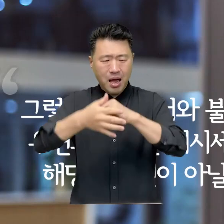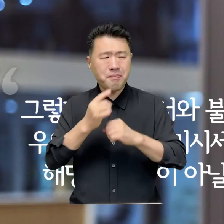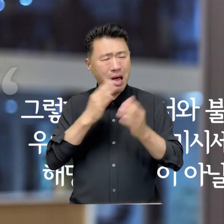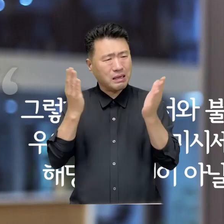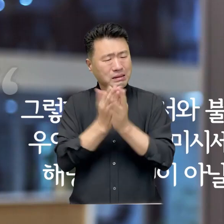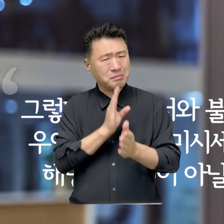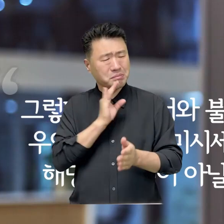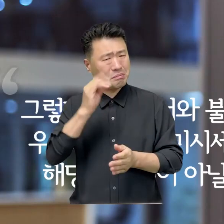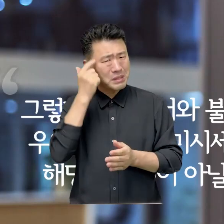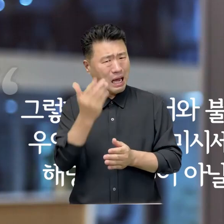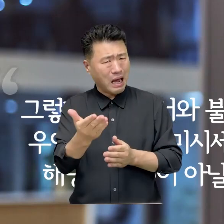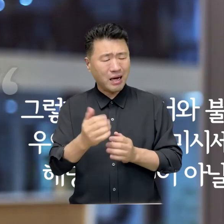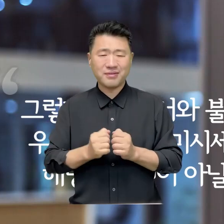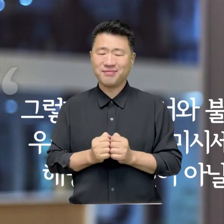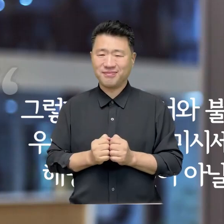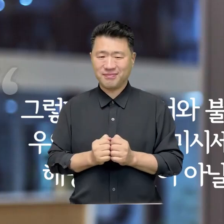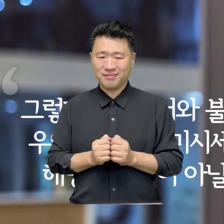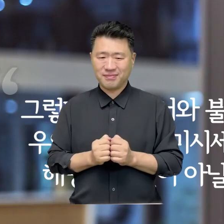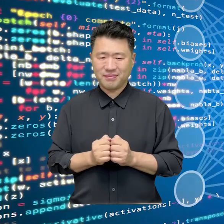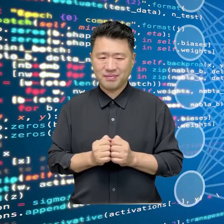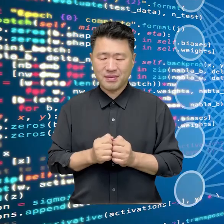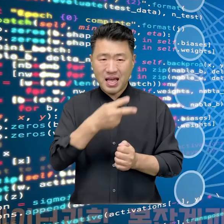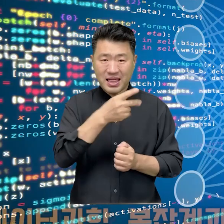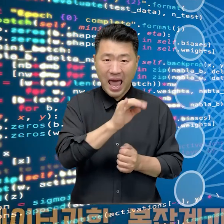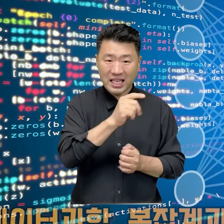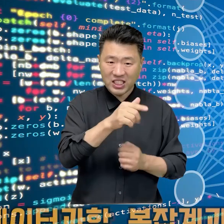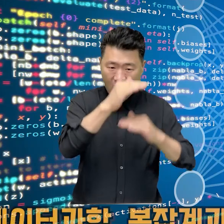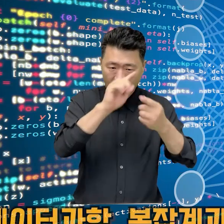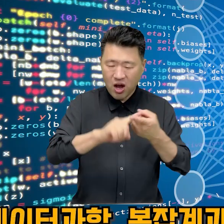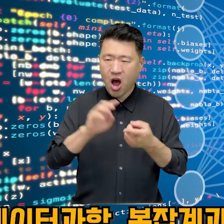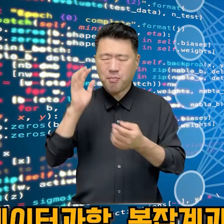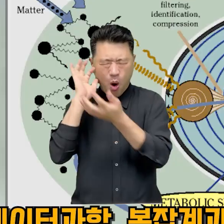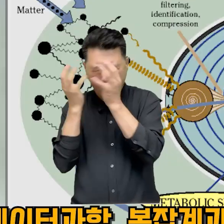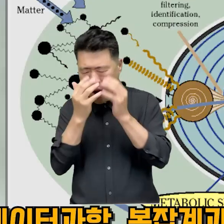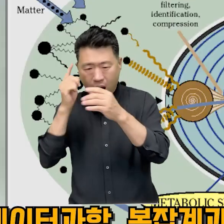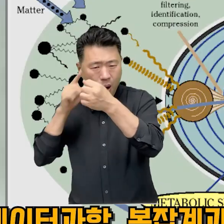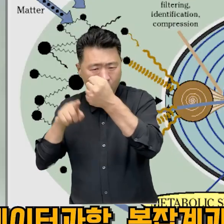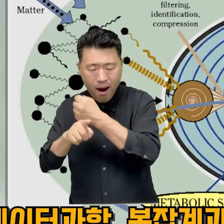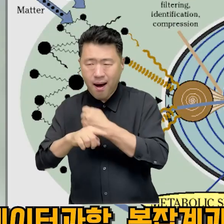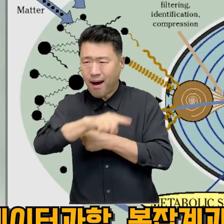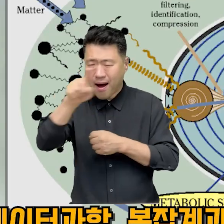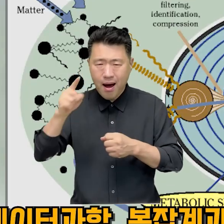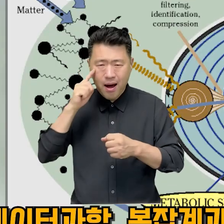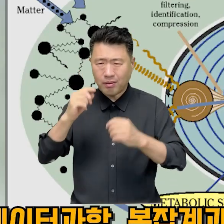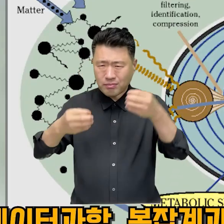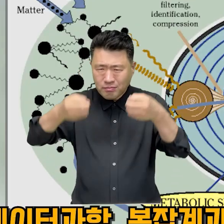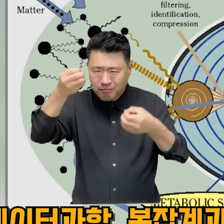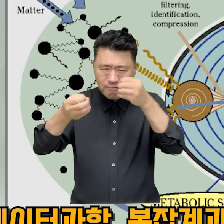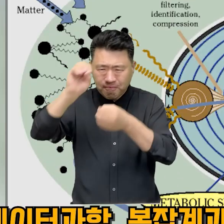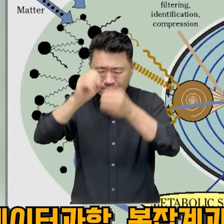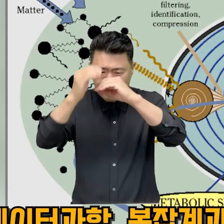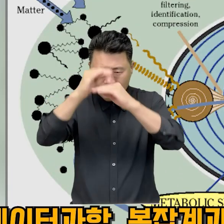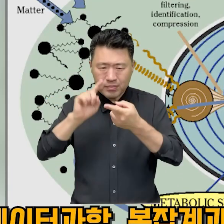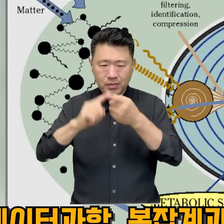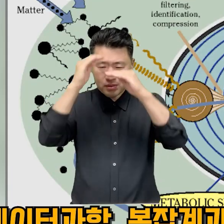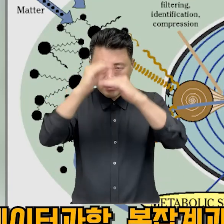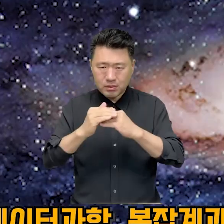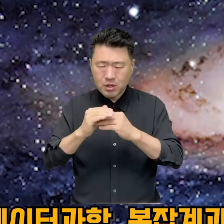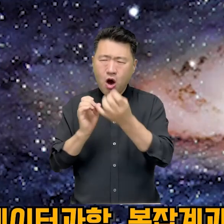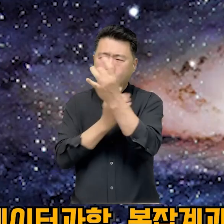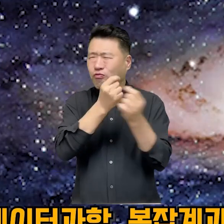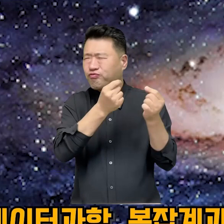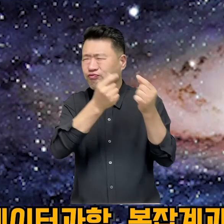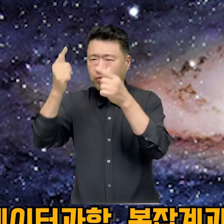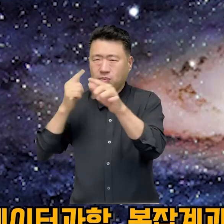미시세계에만 해당되는 것이 아닐까요? 데이터 과학과 복잡계 과학 등 현대물리학의 연구를 통해